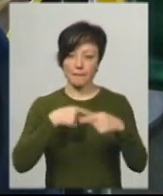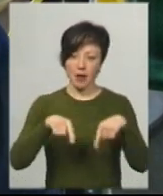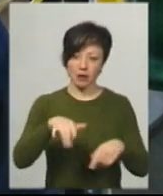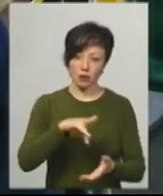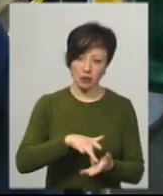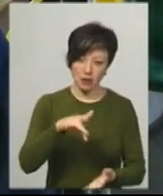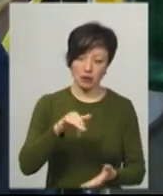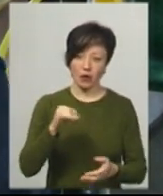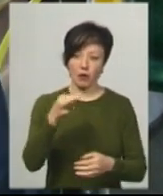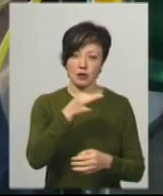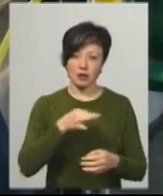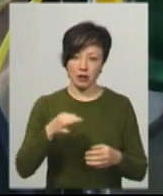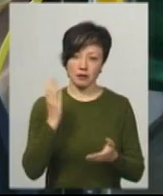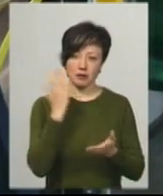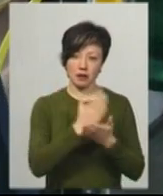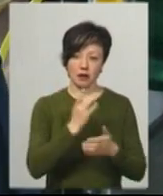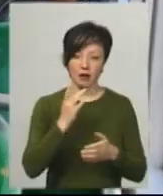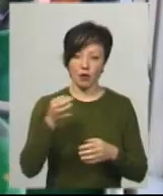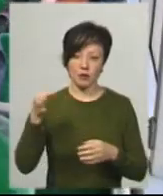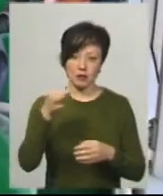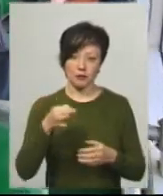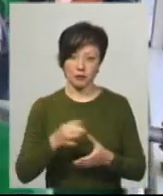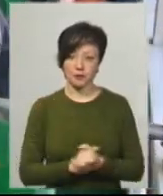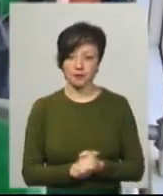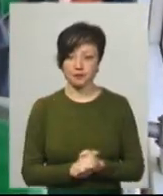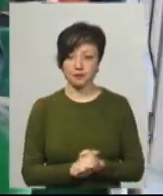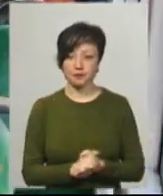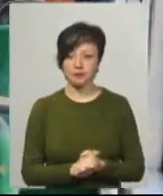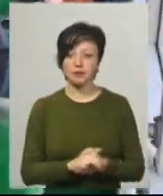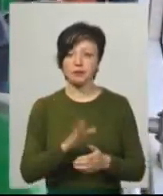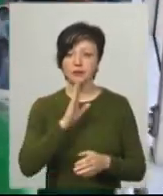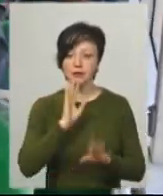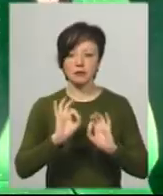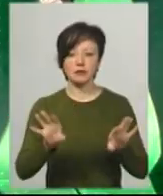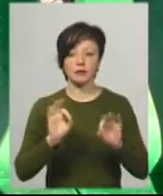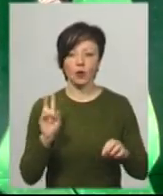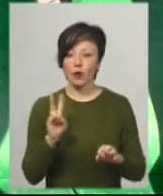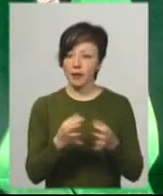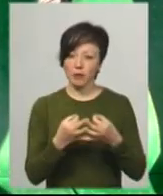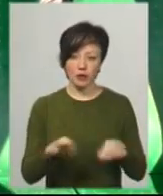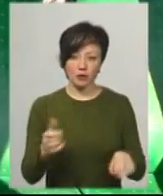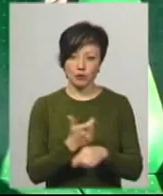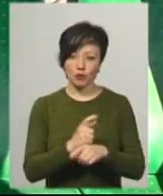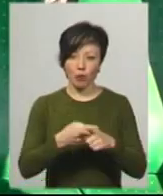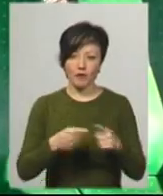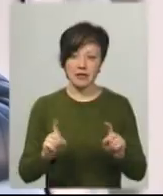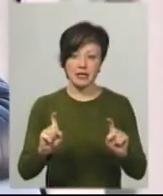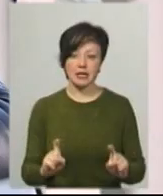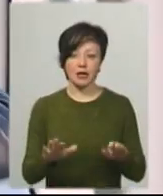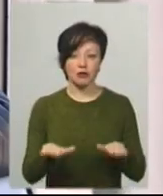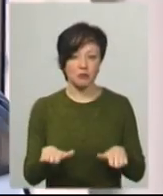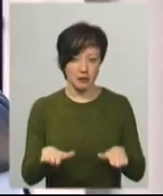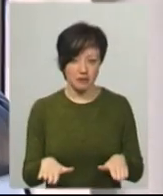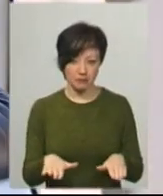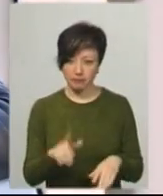на юність і від юності на Озерну їдуть. Юлія Полячко додає, у тролейбус не пускають більше від половини сидячих місць в